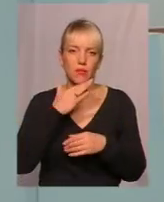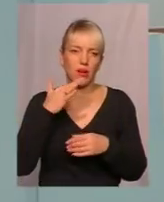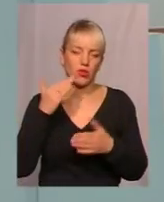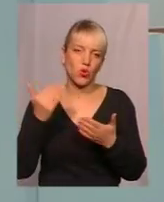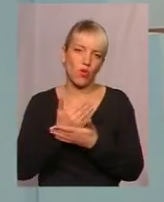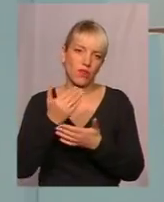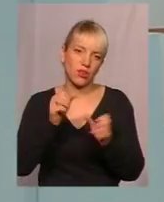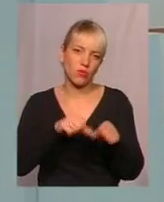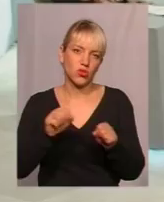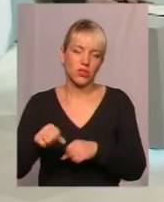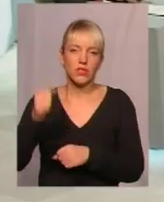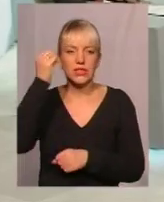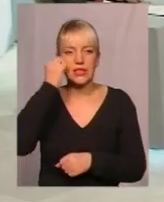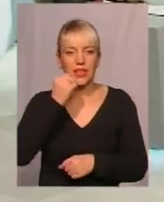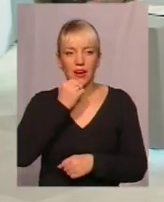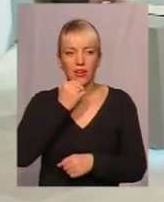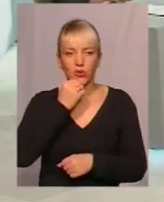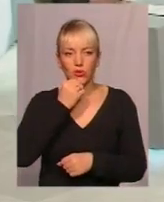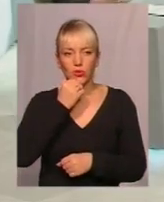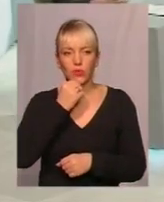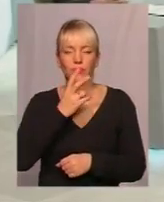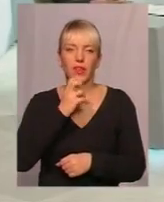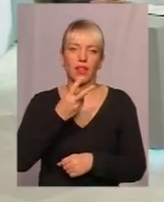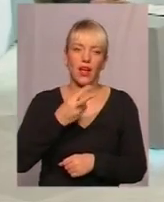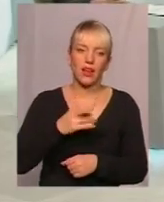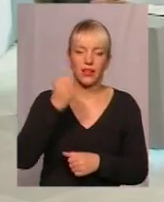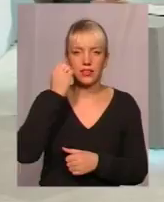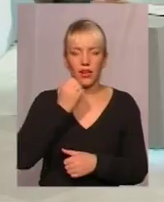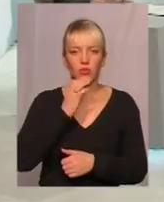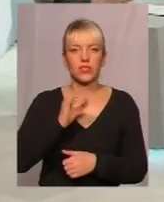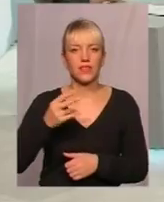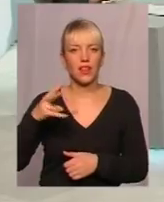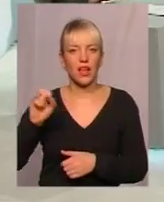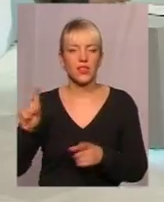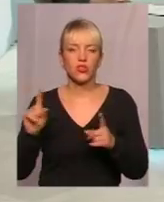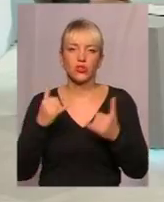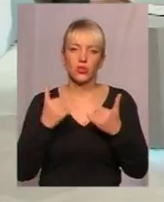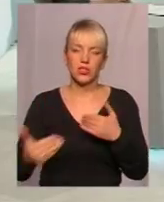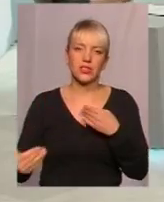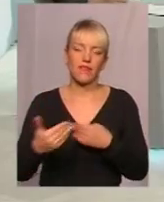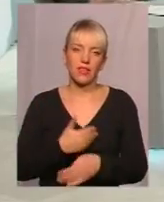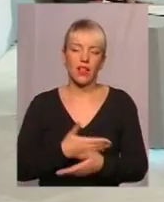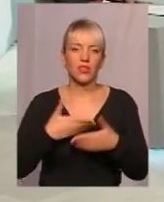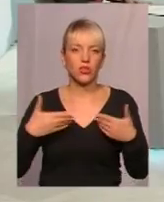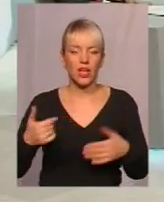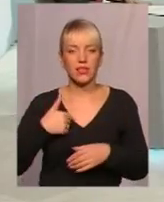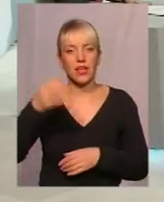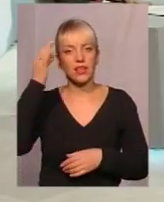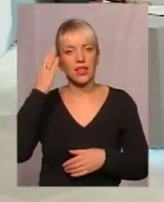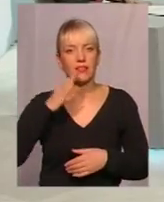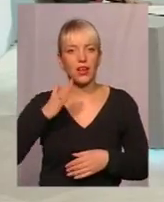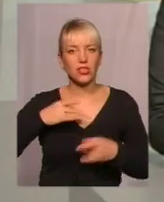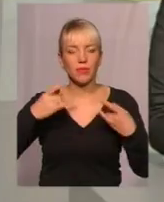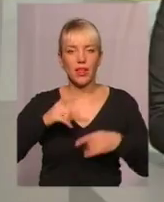можливостей. Дякую, пані Наталі, дякую, пані Світлане, що сьогодні завітали до нас. Я нагадаю нашим